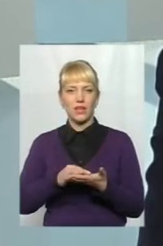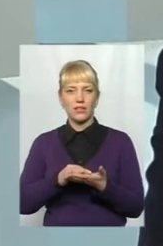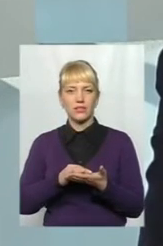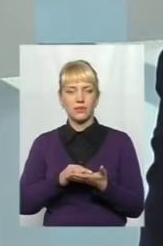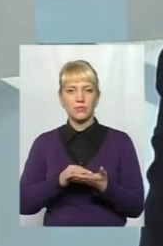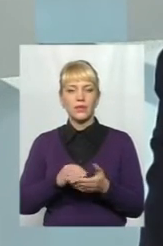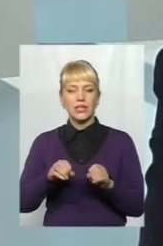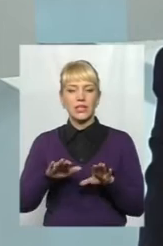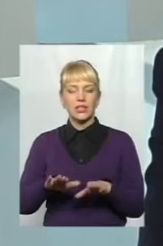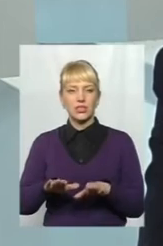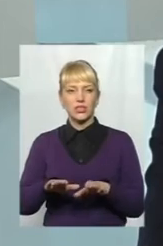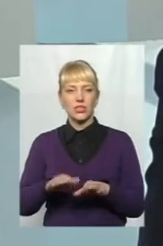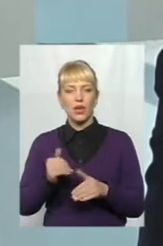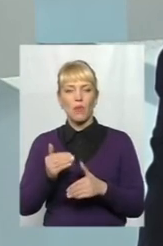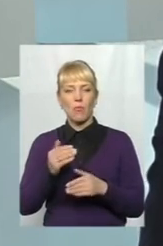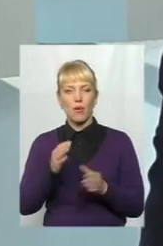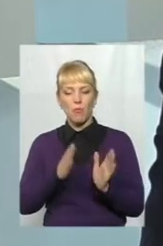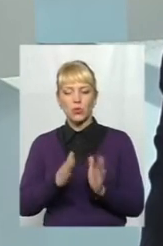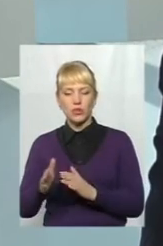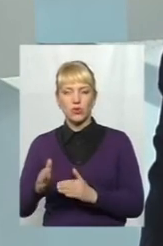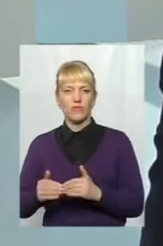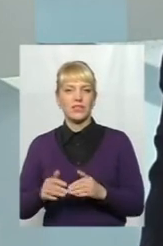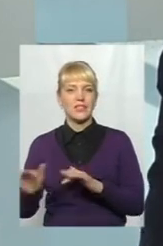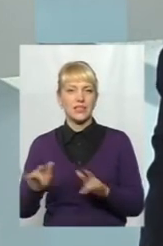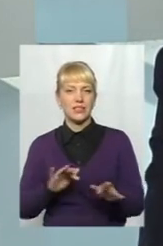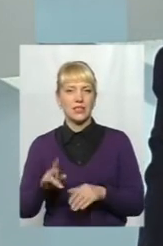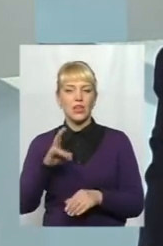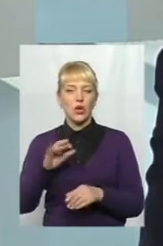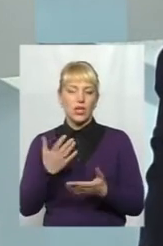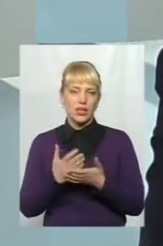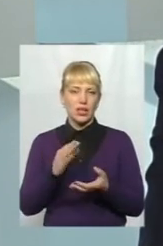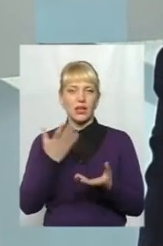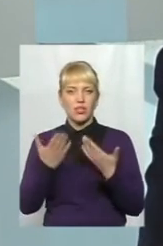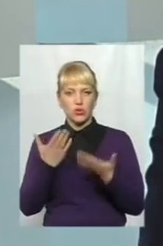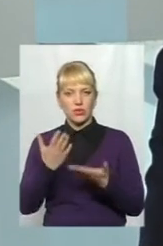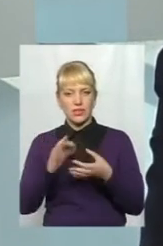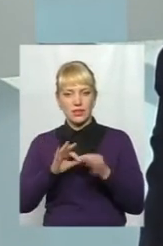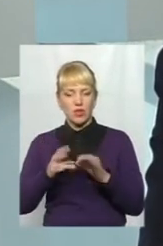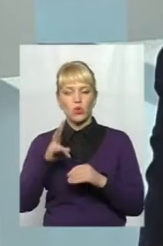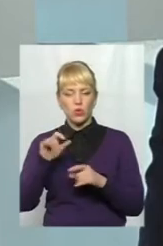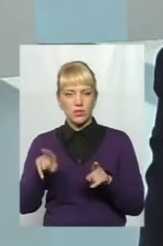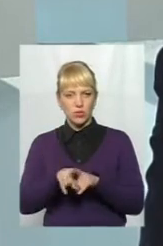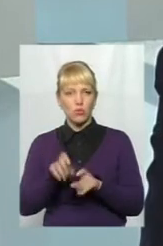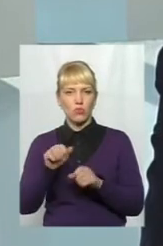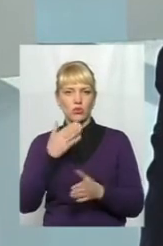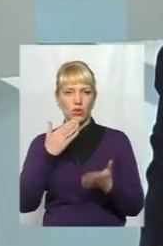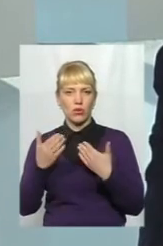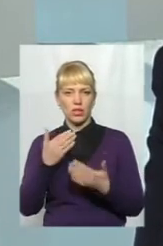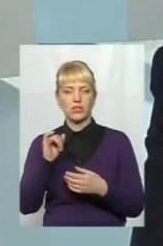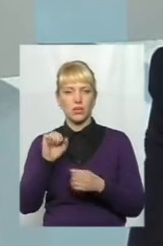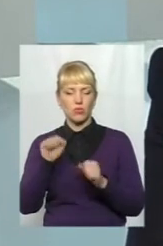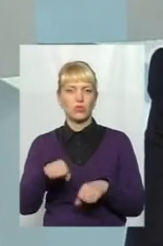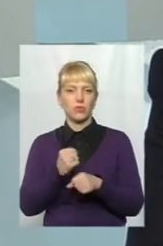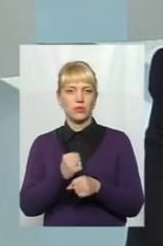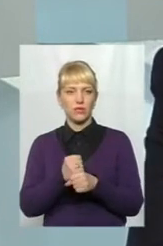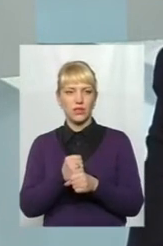рішень і послідовність дій, то він навіть, попри певні складнощі, він йде на контакт і він все-таки працює